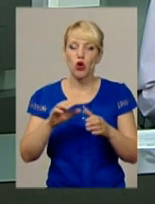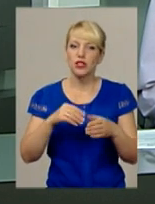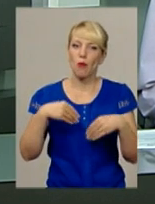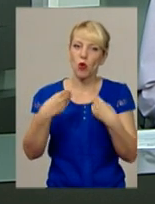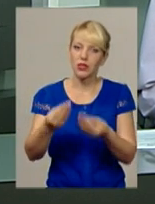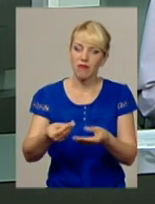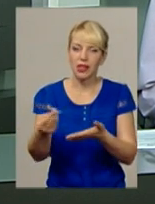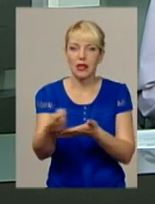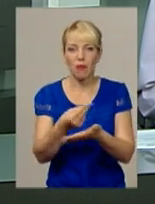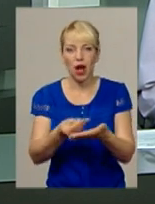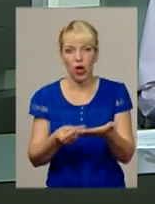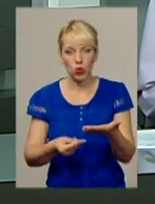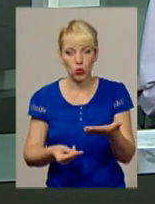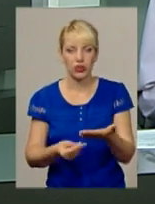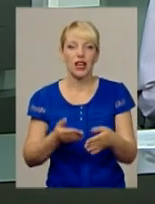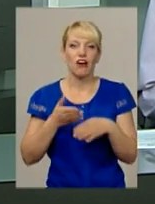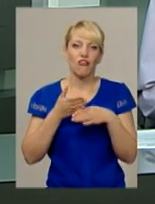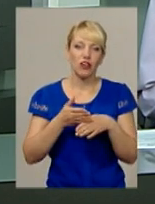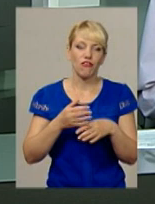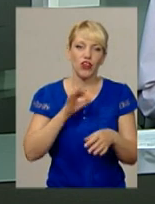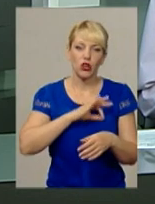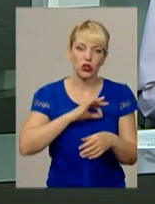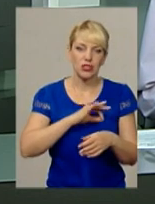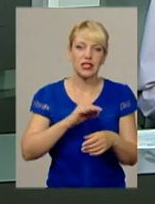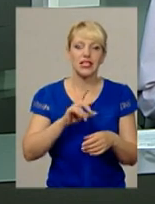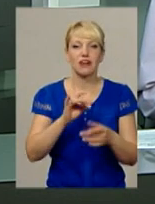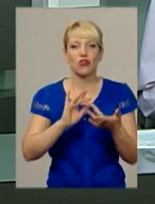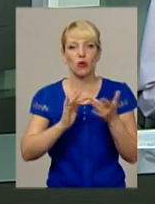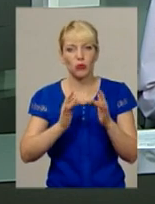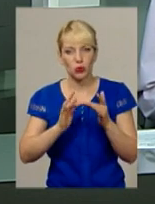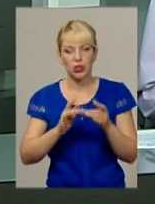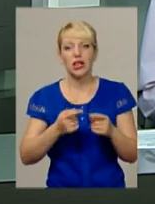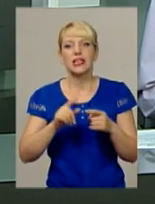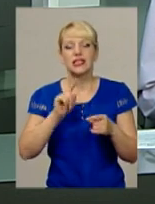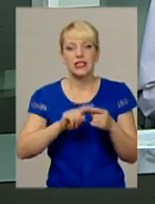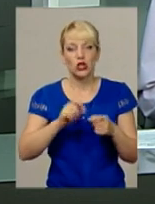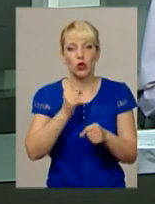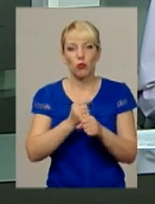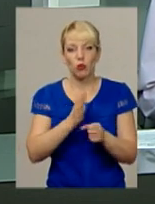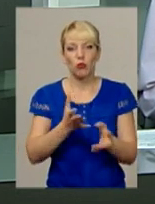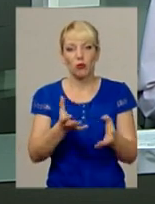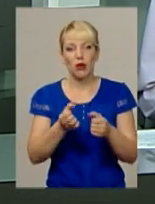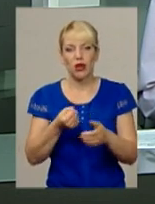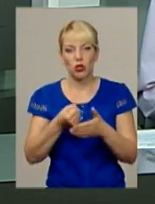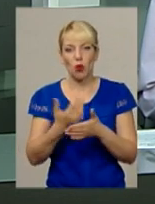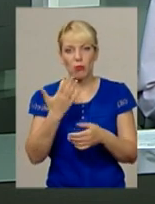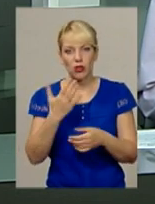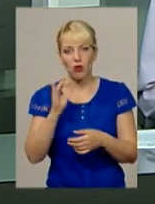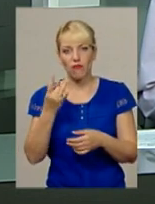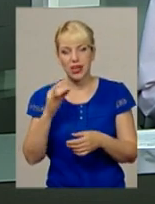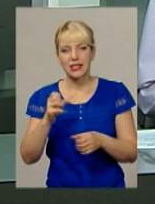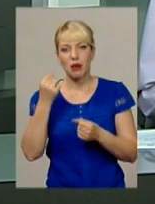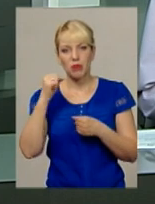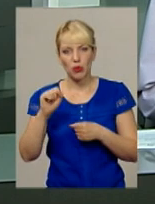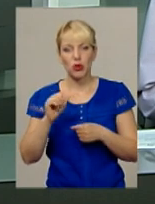виконані за допомогою комп'ютера у необмеженій кількості. Роботи прийматимуть до 5 вересня. На переможця чекає грошова винагорода у